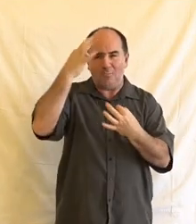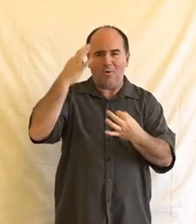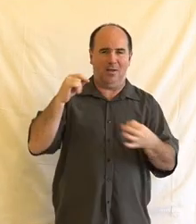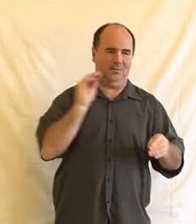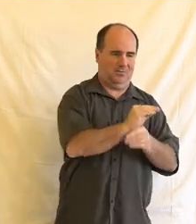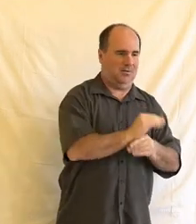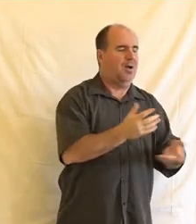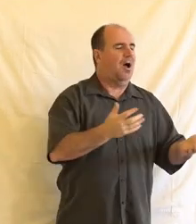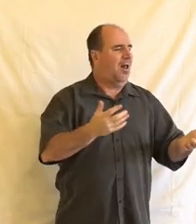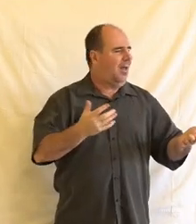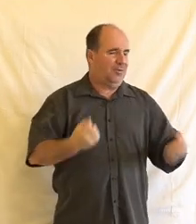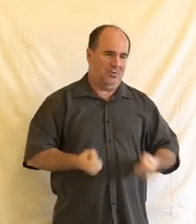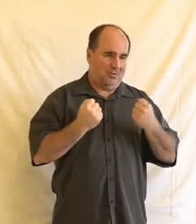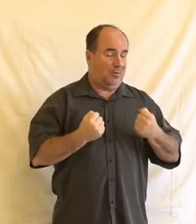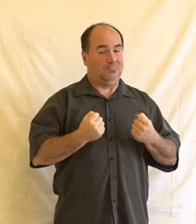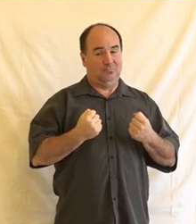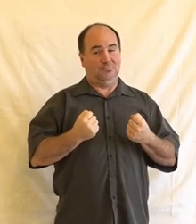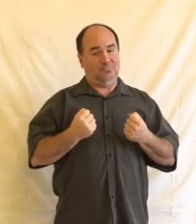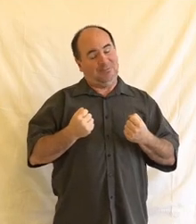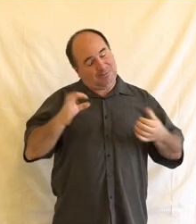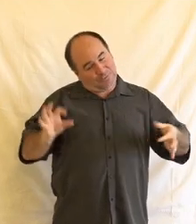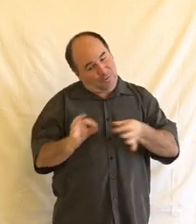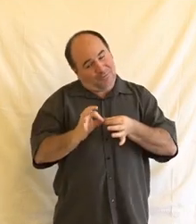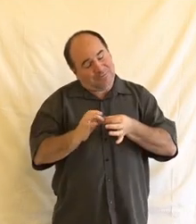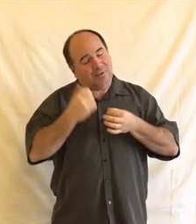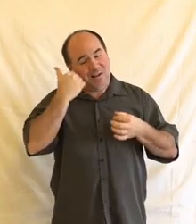omezující z hlediska lidských práv ani z hlediska diskriminace